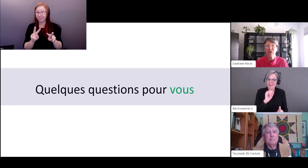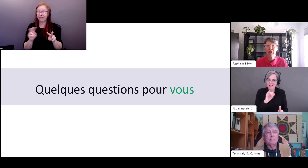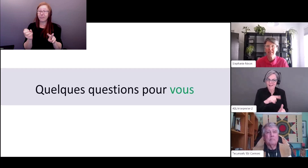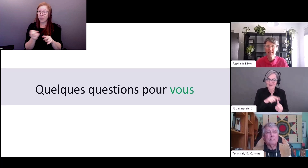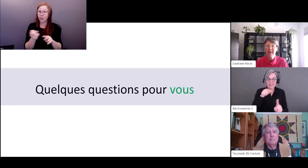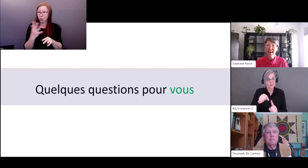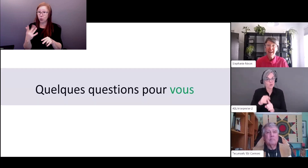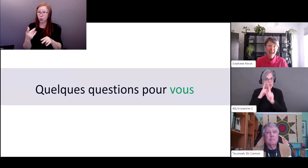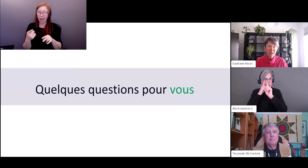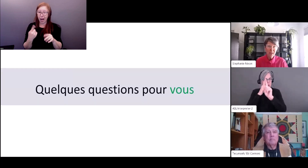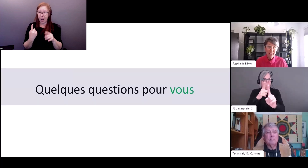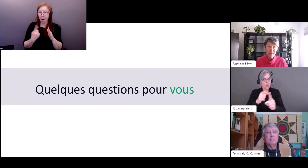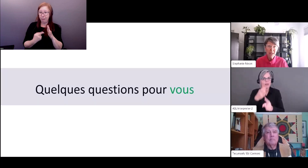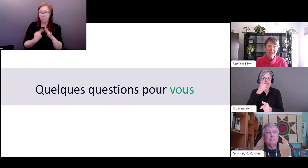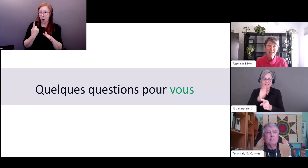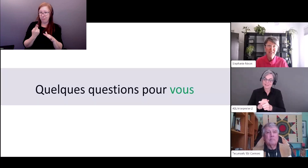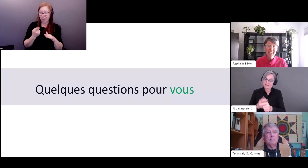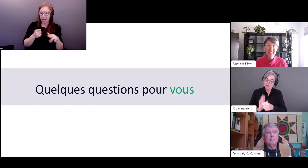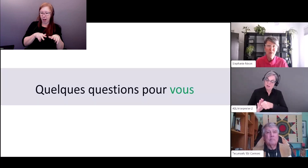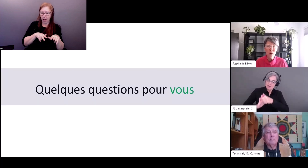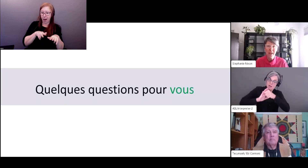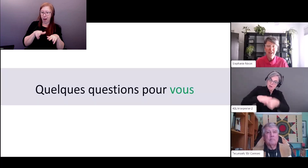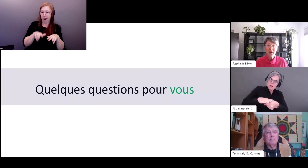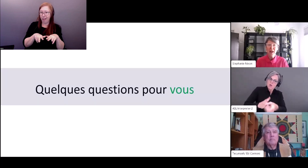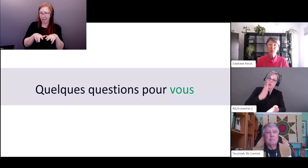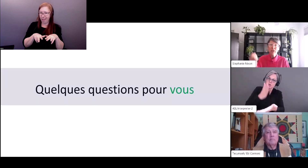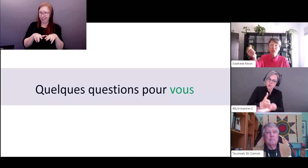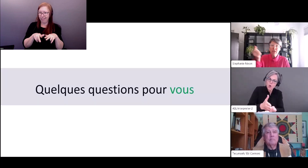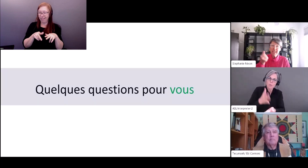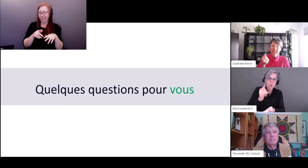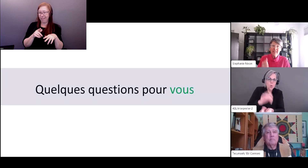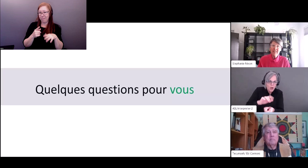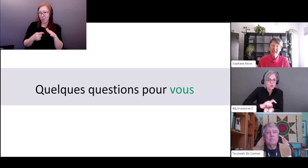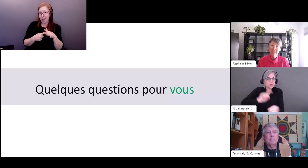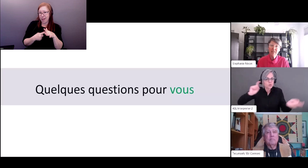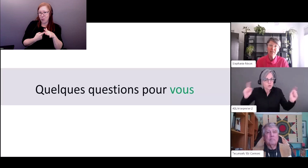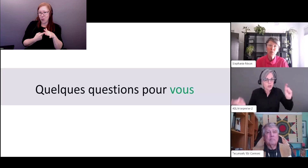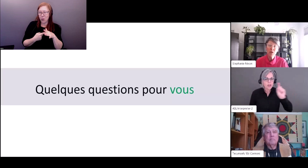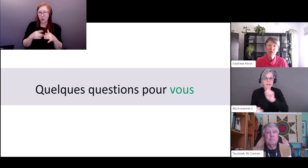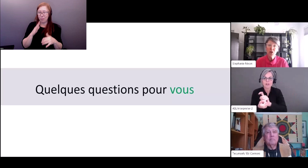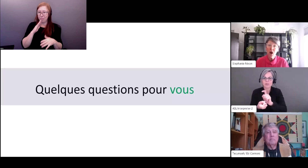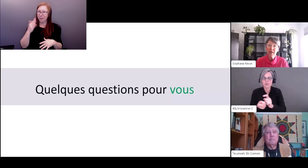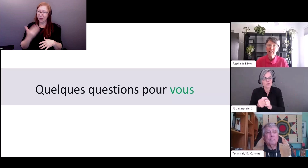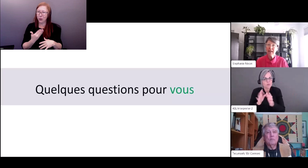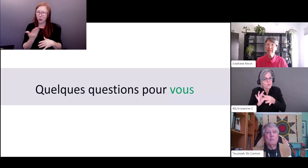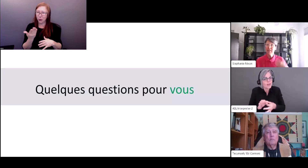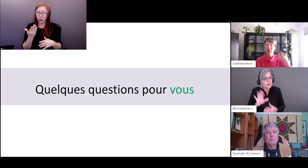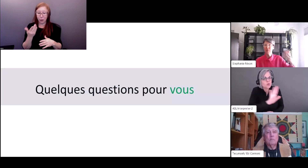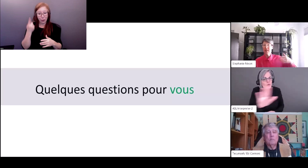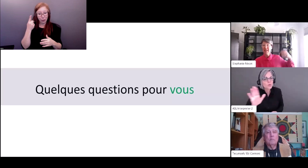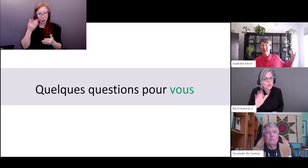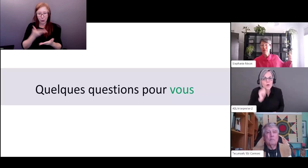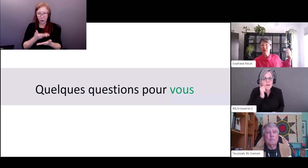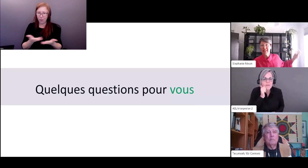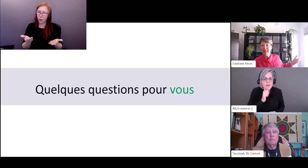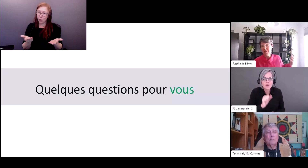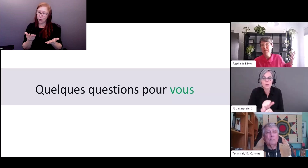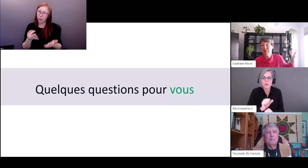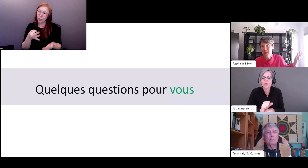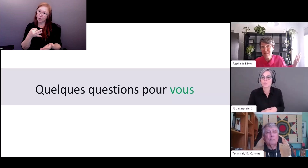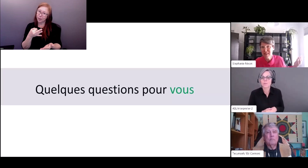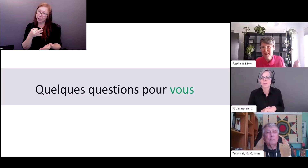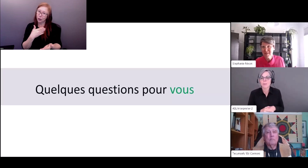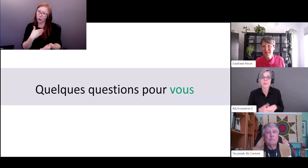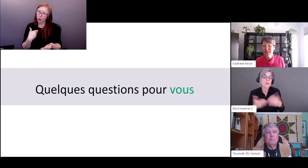voyage qui se fait à travers l'intégration d'approche anti-oppressive et aujourd